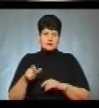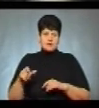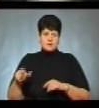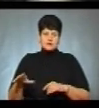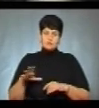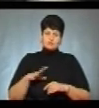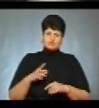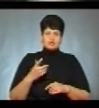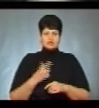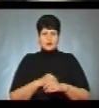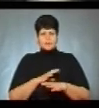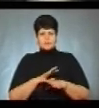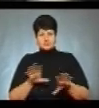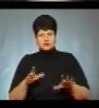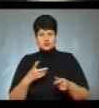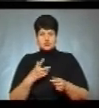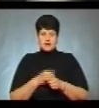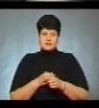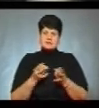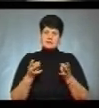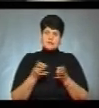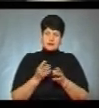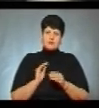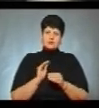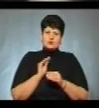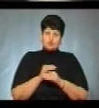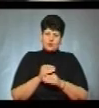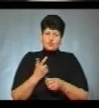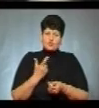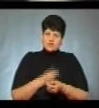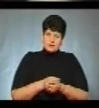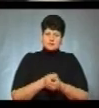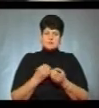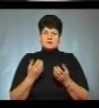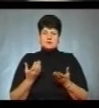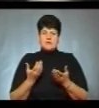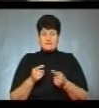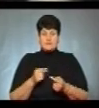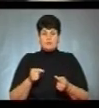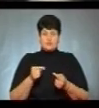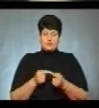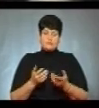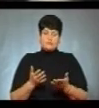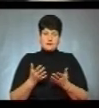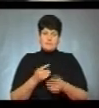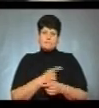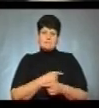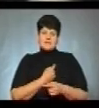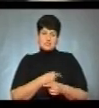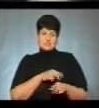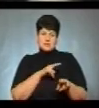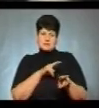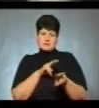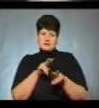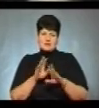були щеплені, чи не були щеплені, чи потребують додаткового щеплення. І, відповідно, встановлюється медичне спостереження